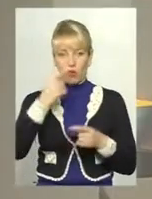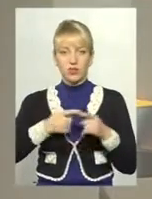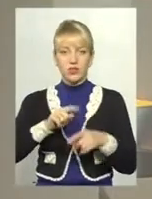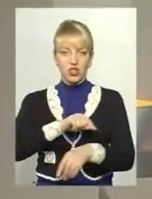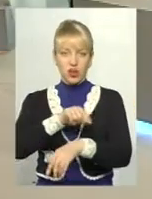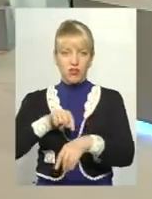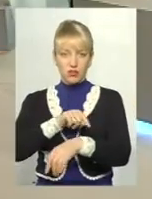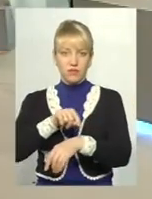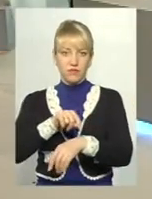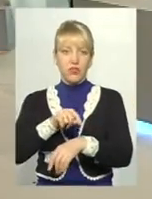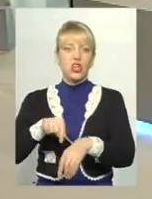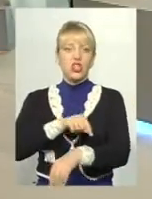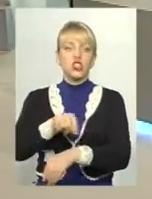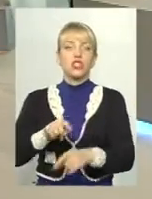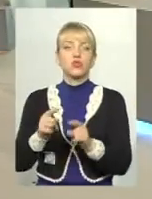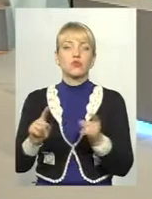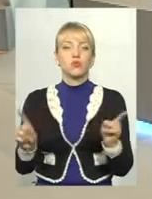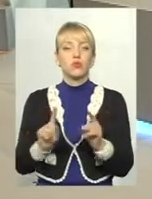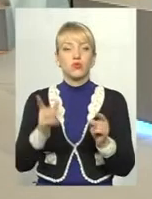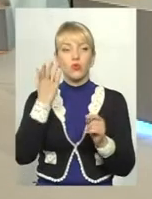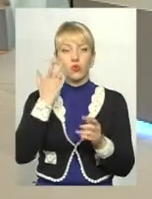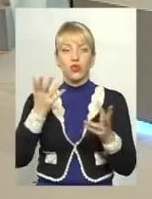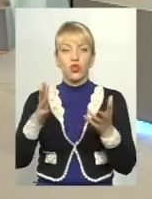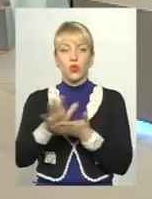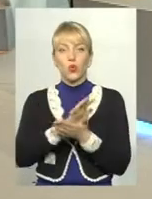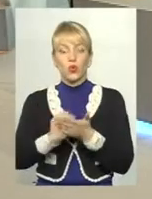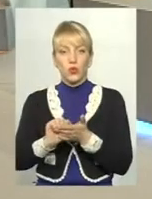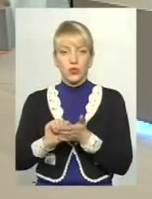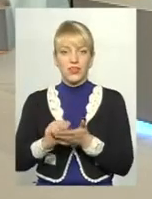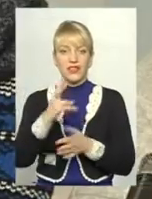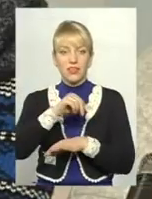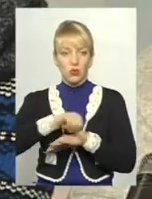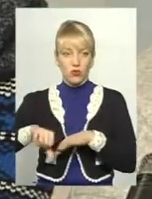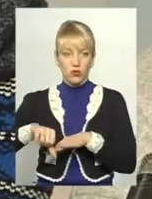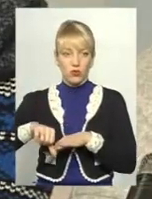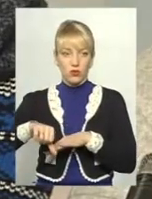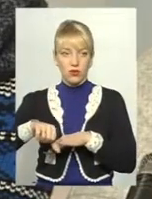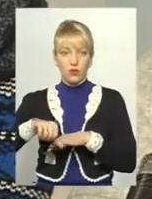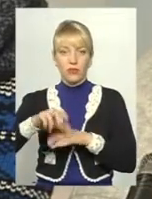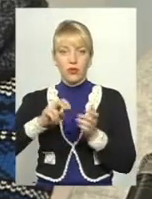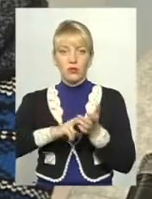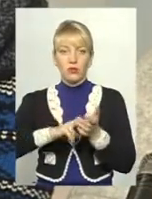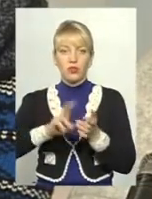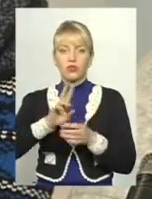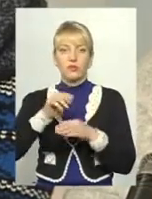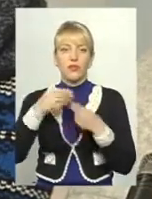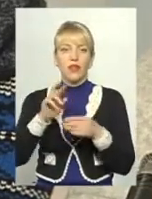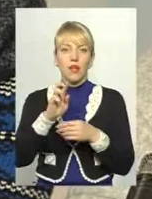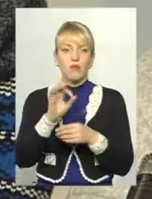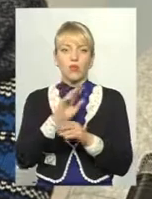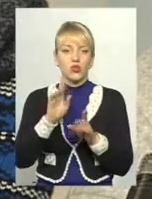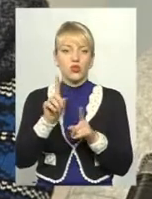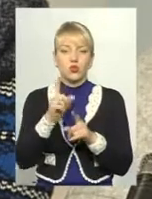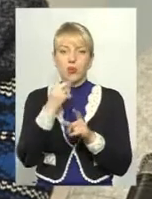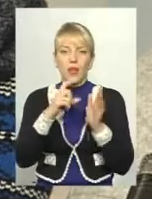час. Це час, тому що коли руйнуються, знаєте, за кордоном, бояться, щоб, не дай Боже, якась плиточка відлетіла.